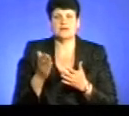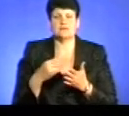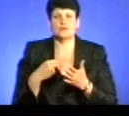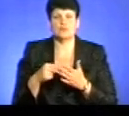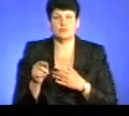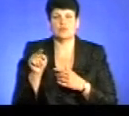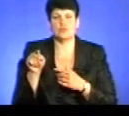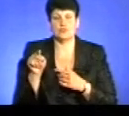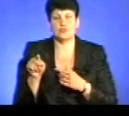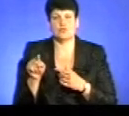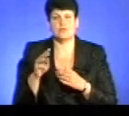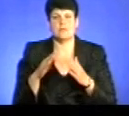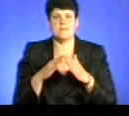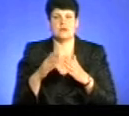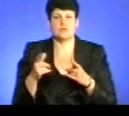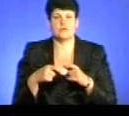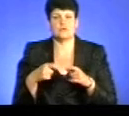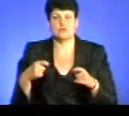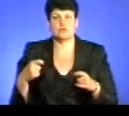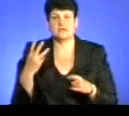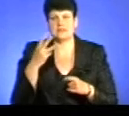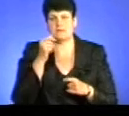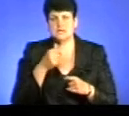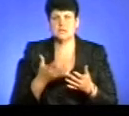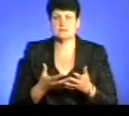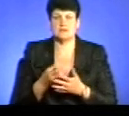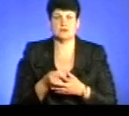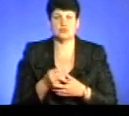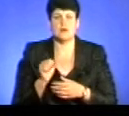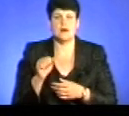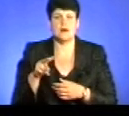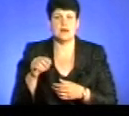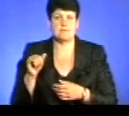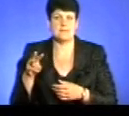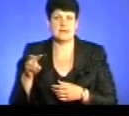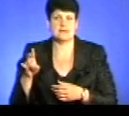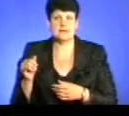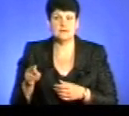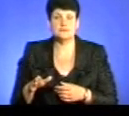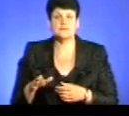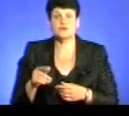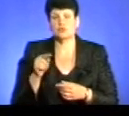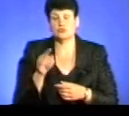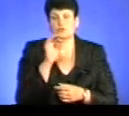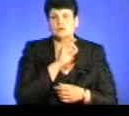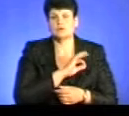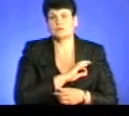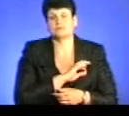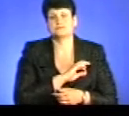у нього це майно. Тобто суд відстрочив на три місяці сплату аліментів. Таким чином застосували